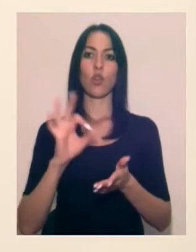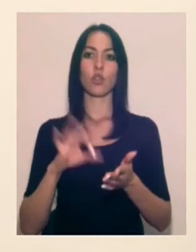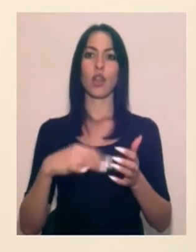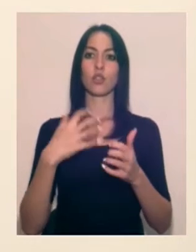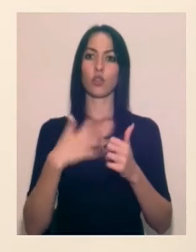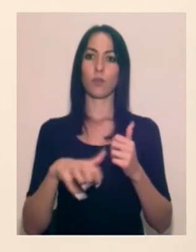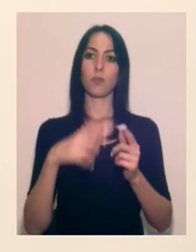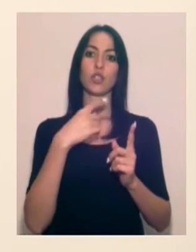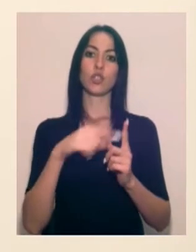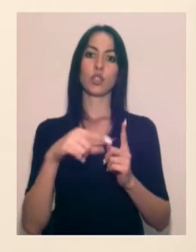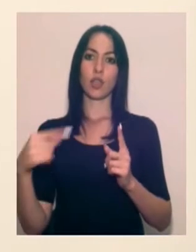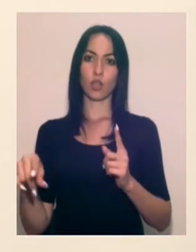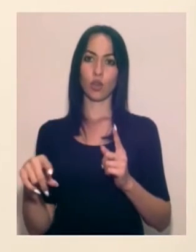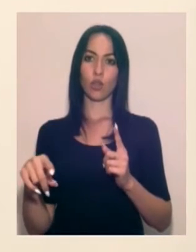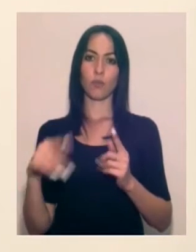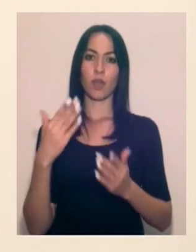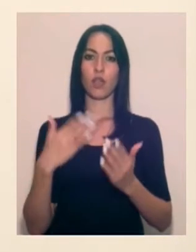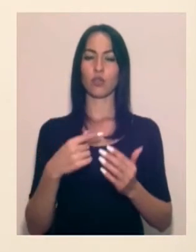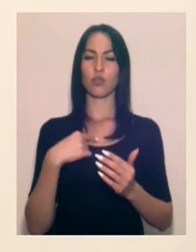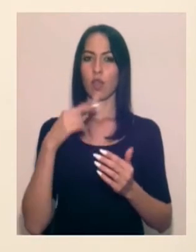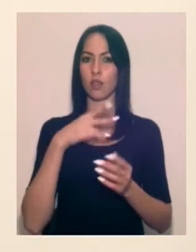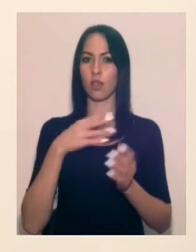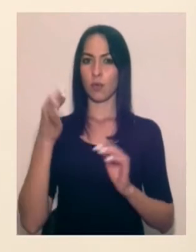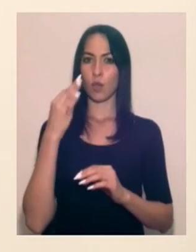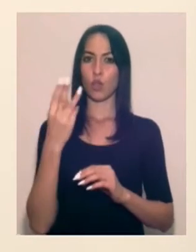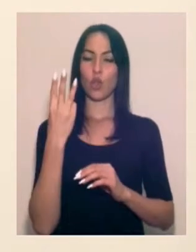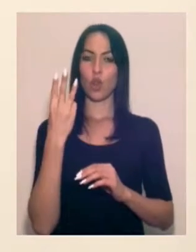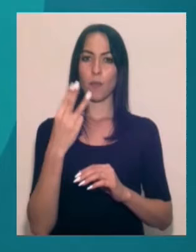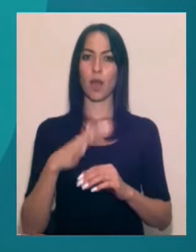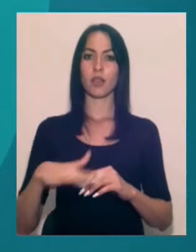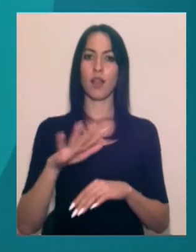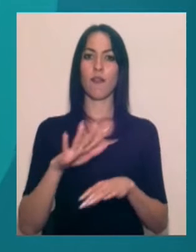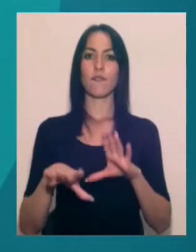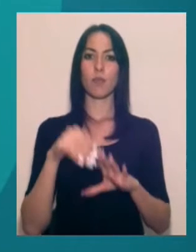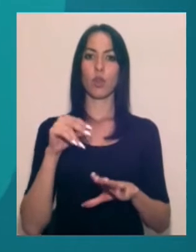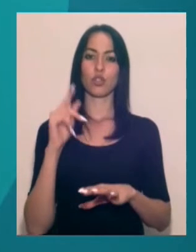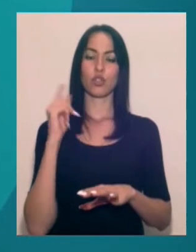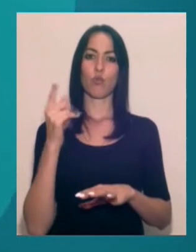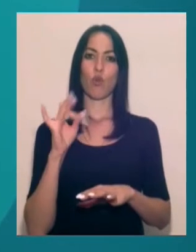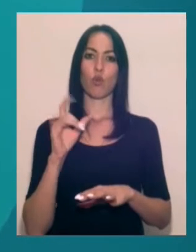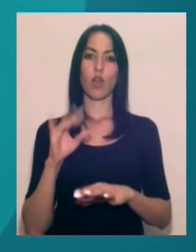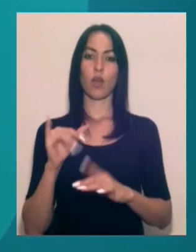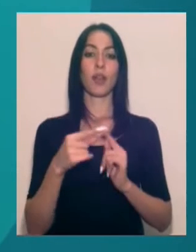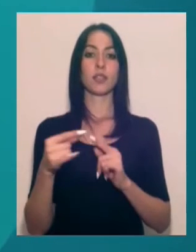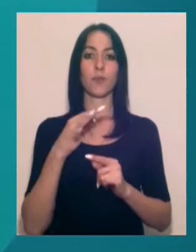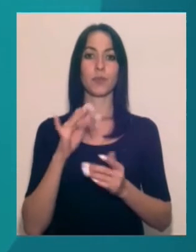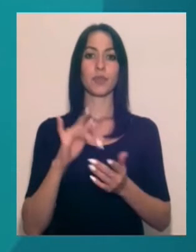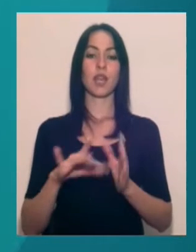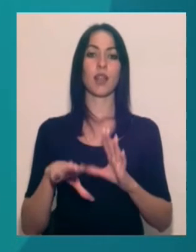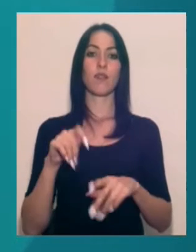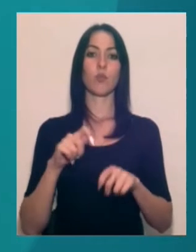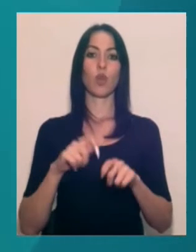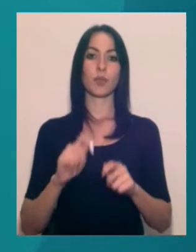декількома, якщо я не помиляю, зараз трьома територіальними виборчими округами. Зазначимо, Центральна виборча